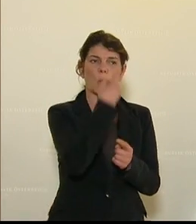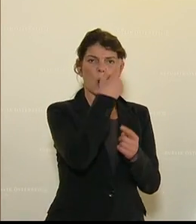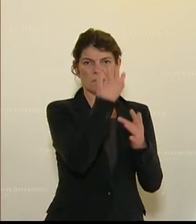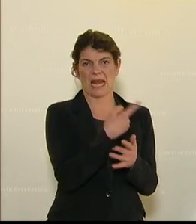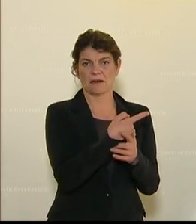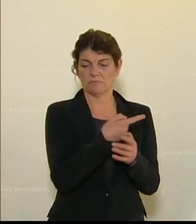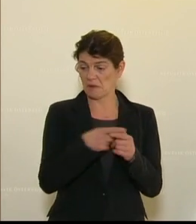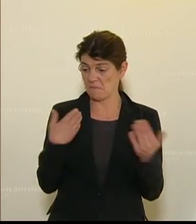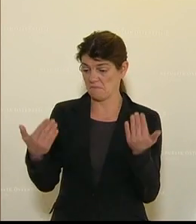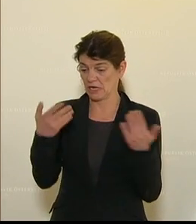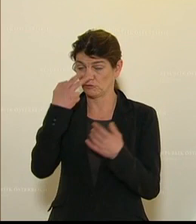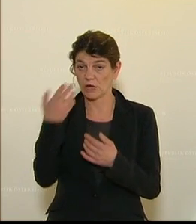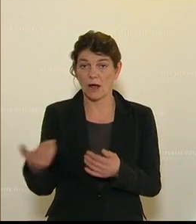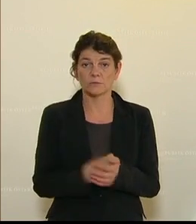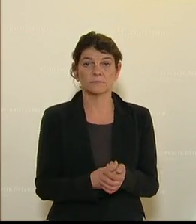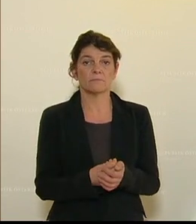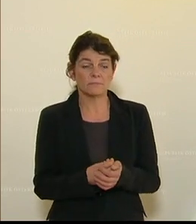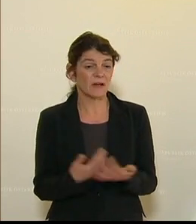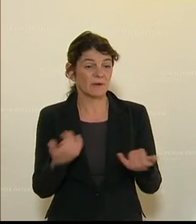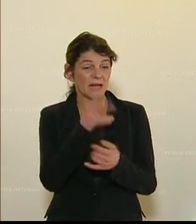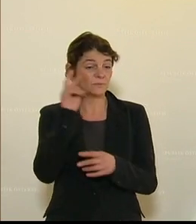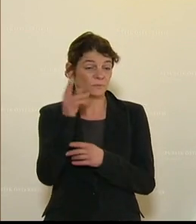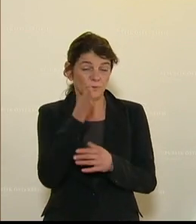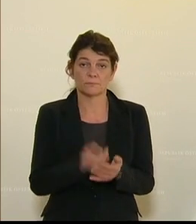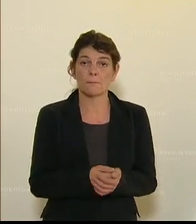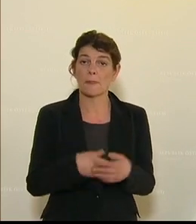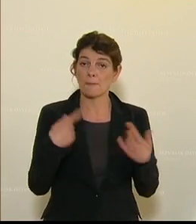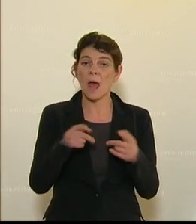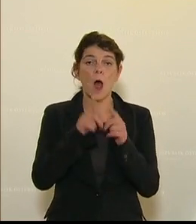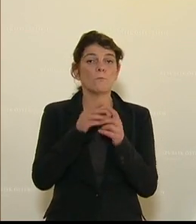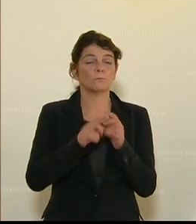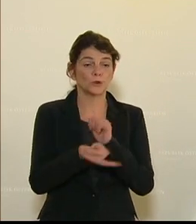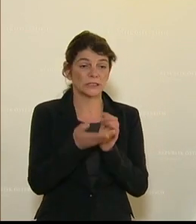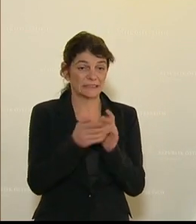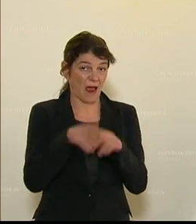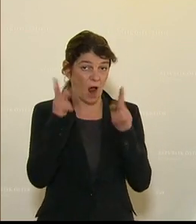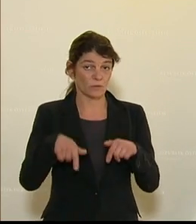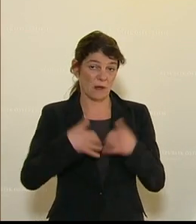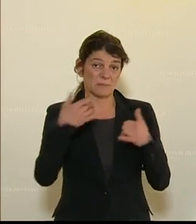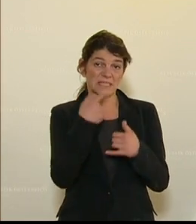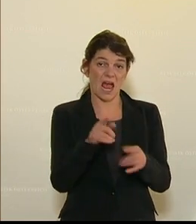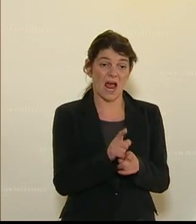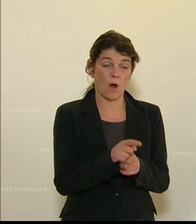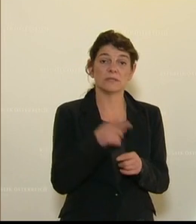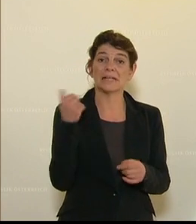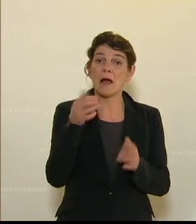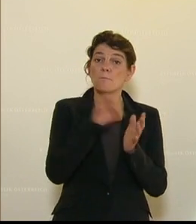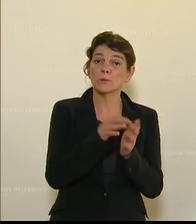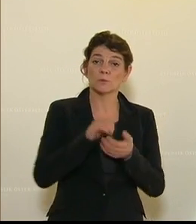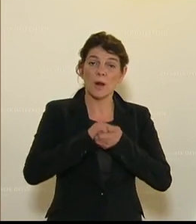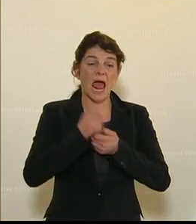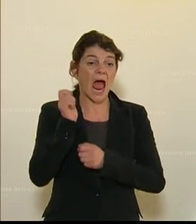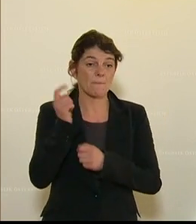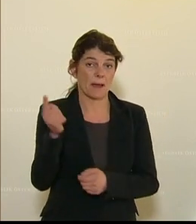bemessen im Verhältnis zu dem, wie sie prognostiziert werden. So sagt das auch der Budgetdienst des Hauses hier im Parlament. Und einen Punkt noch zum Kollegen Hammer,